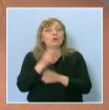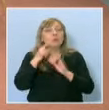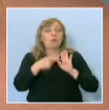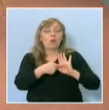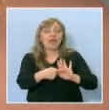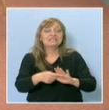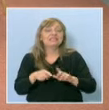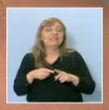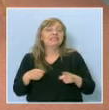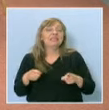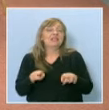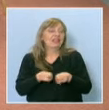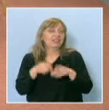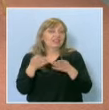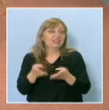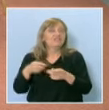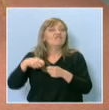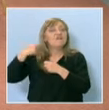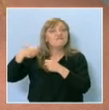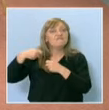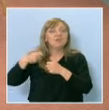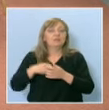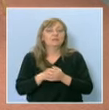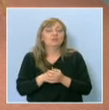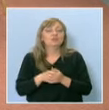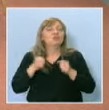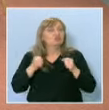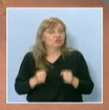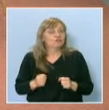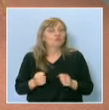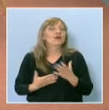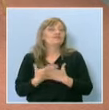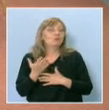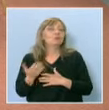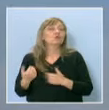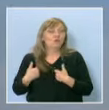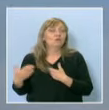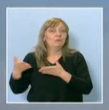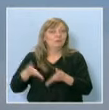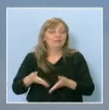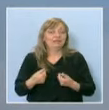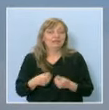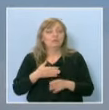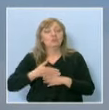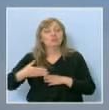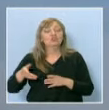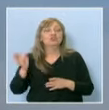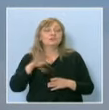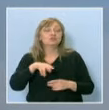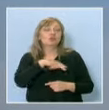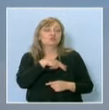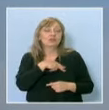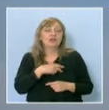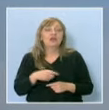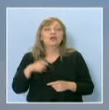такива филми. Ще ви очакваме отново при нас. Продължаваме с още постижения.